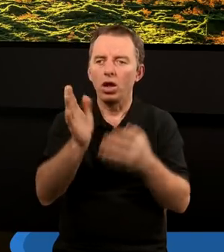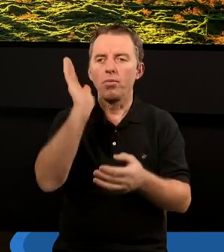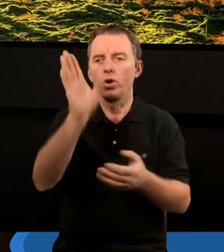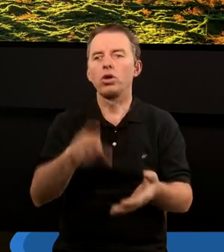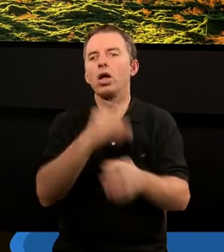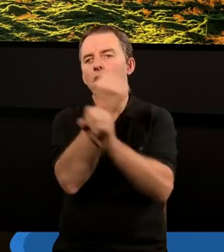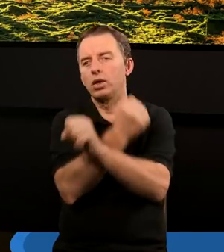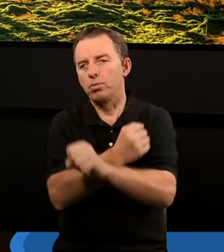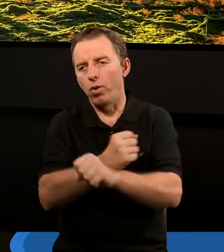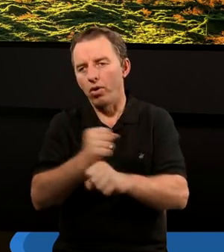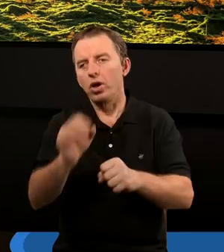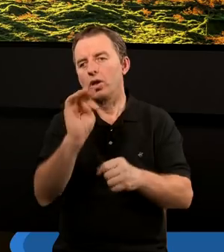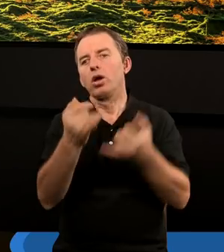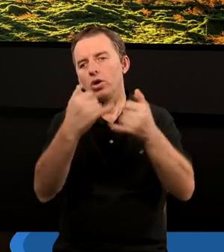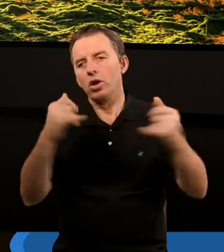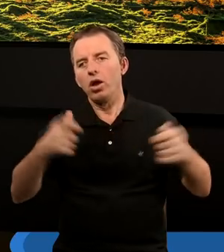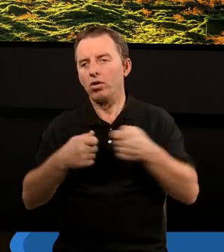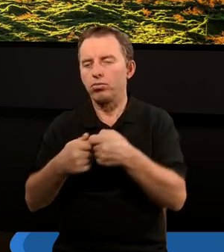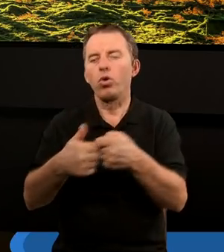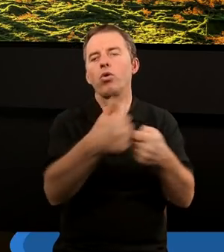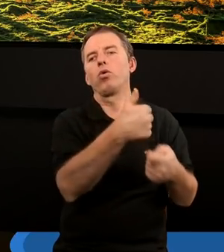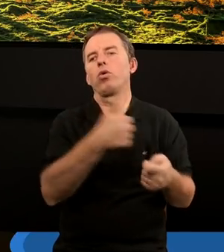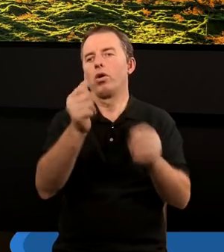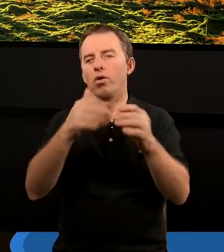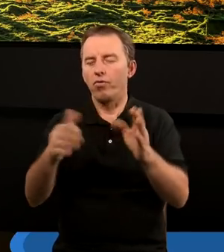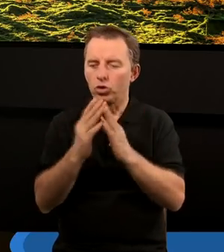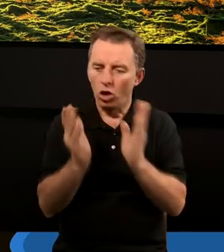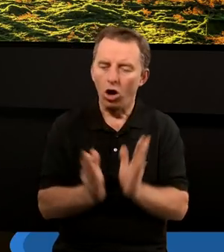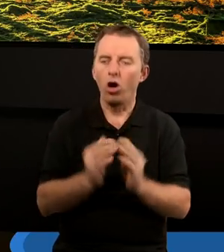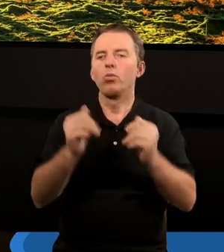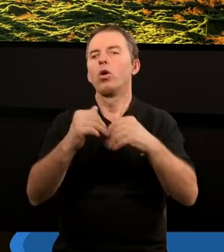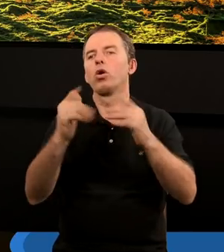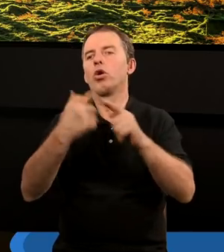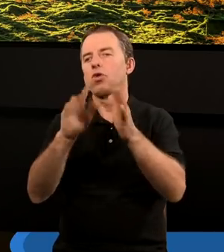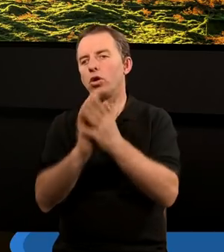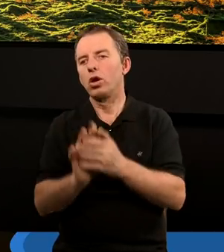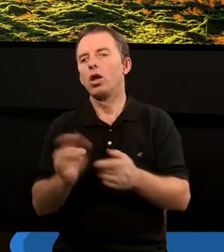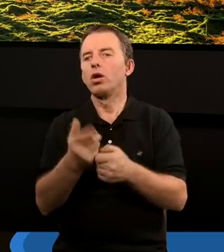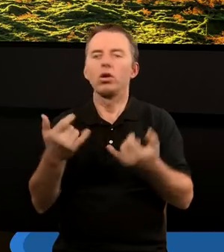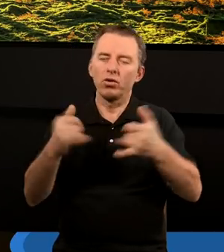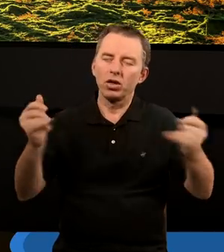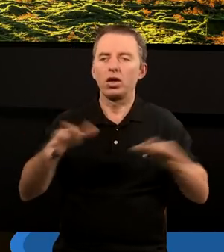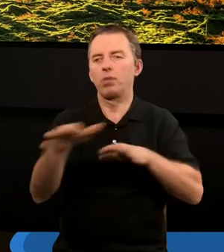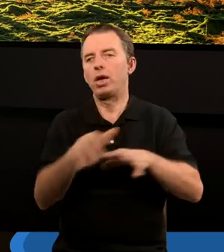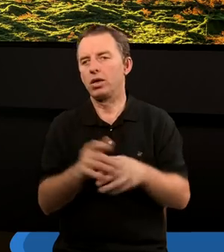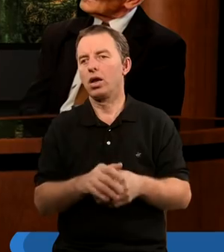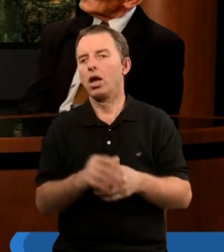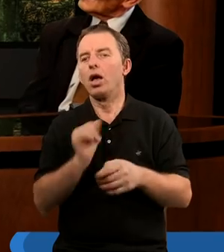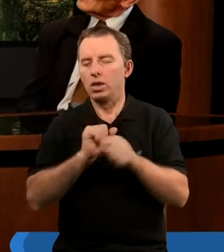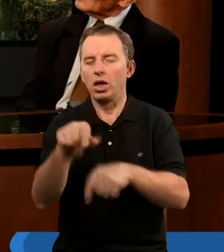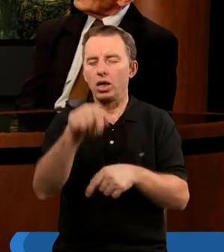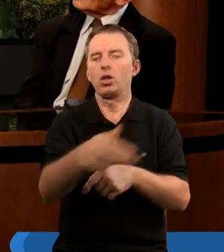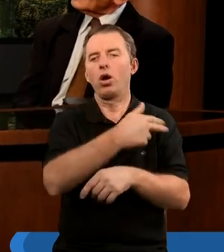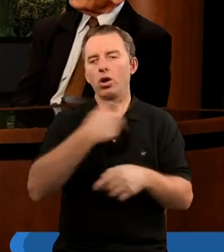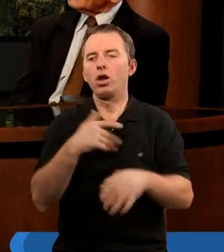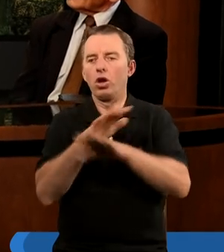zbawienia. Tak czy inaczej, wspólnie czy z innymi, w domu, czy w kościelnym budynku, czy na łonie przyrody. Jest to